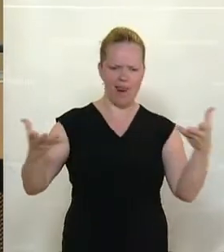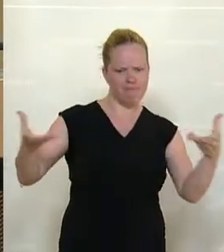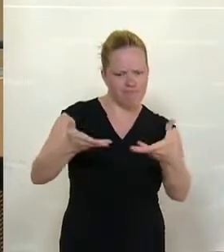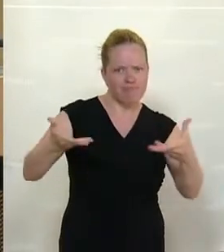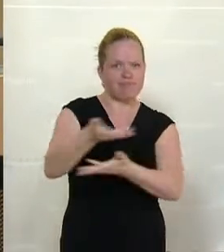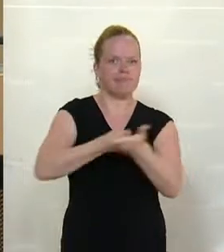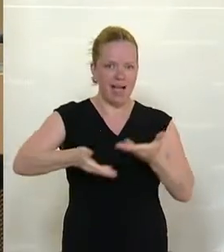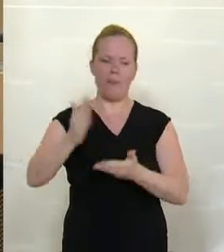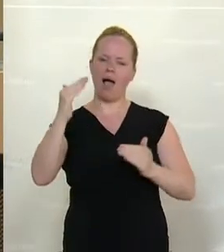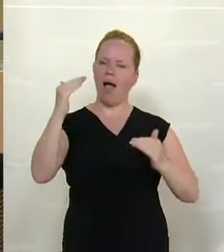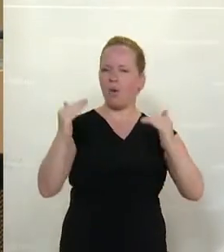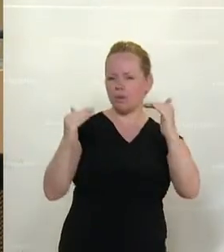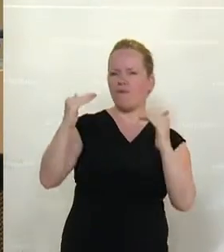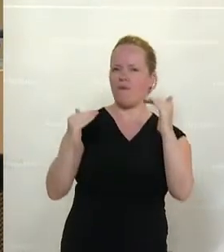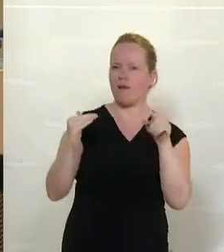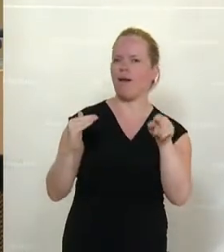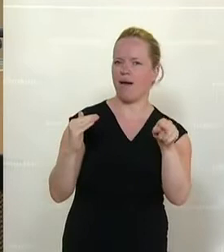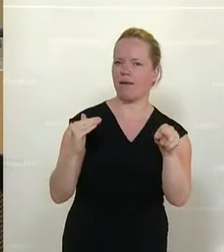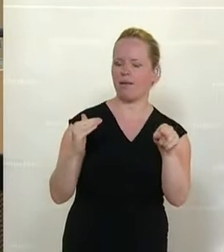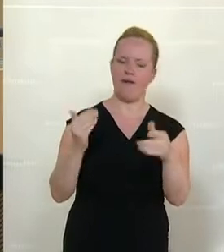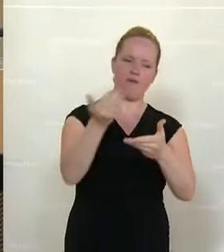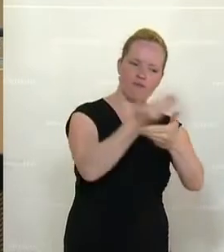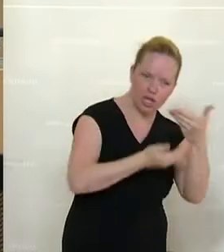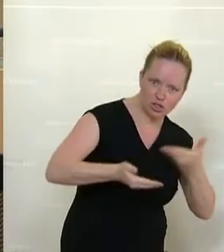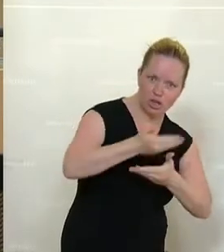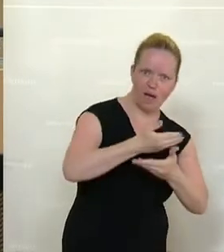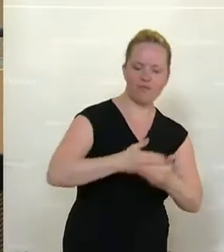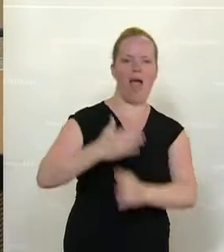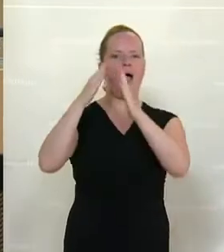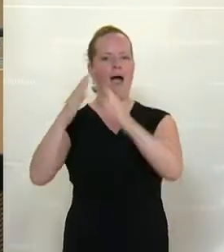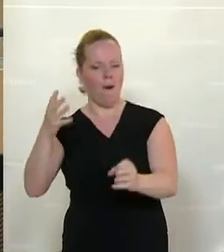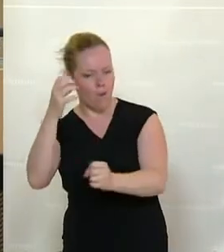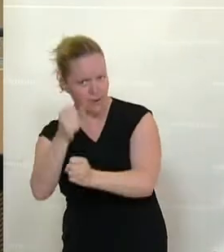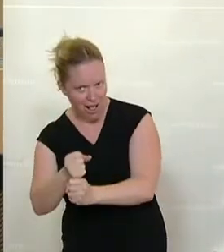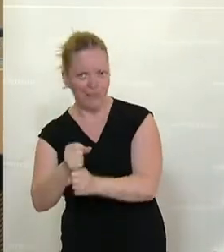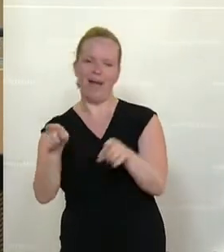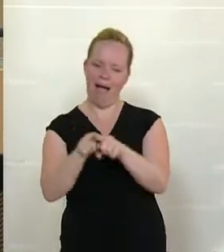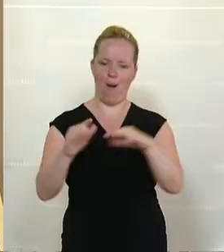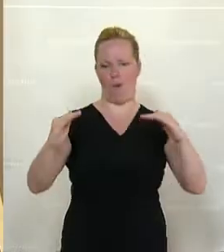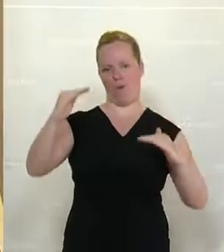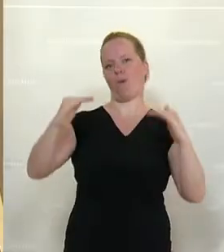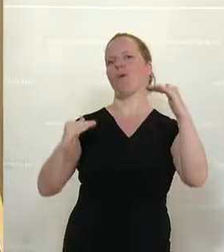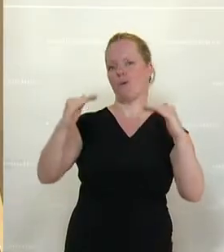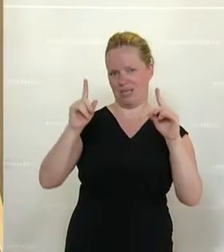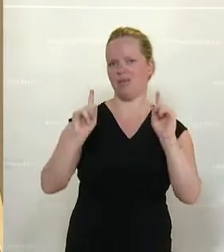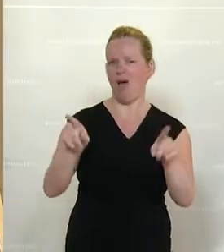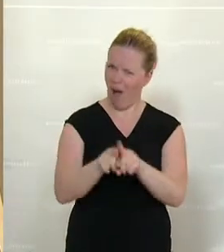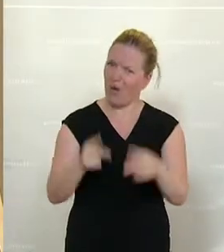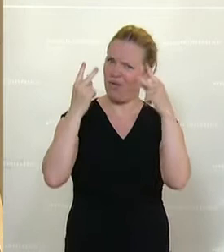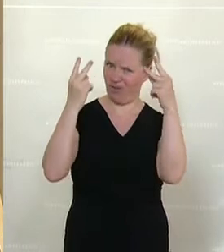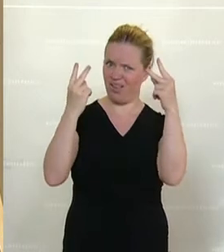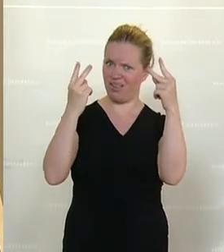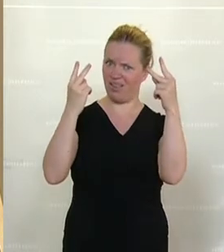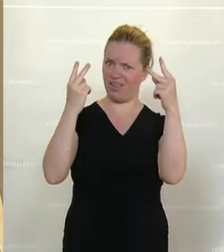dass die Ausgewogenheit zwischen der Wirtschaft und den Haushalten auch gegeben ist, weil das ist auch ganz wichtig für einen